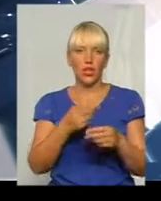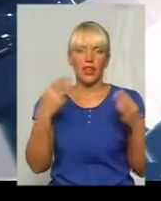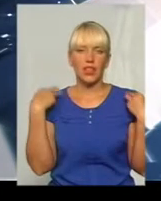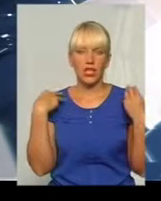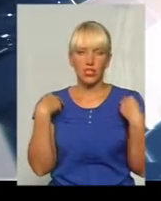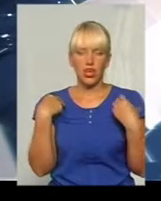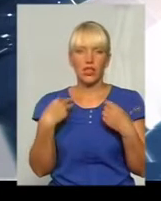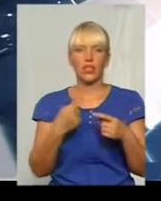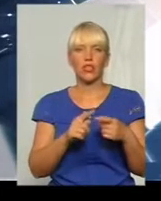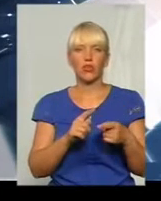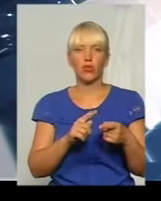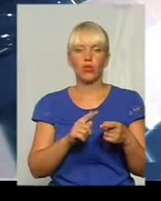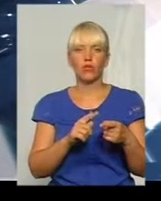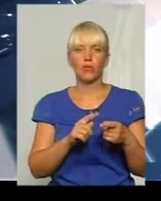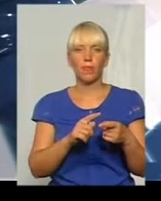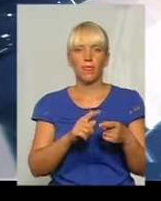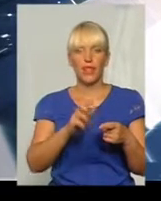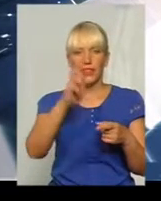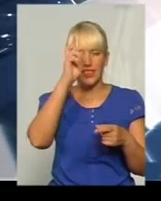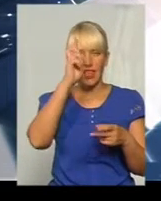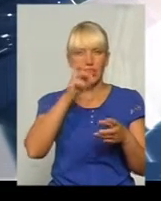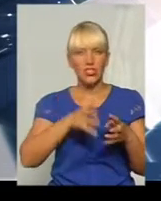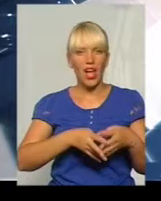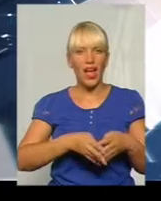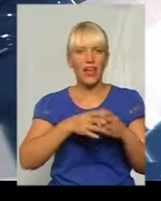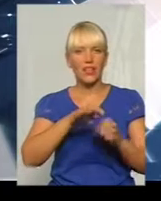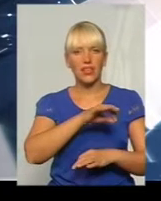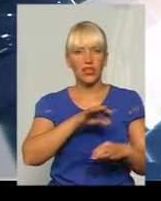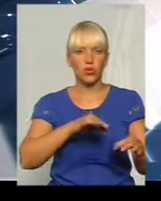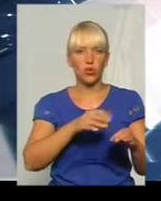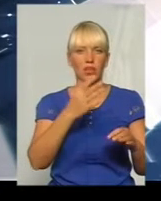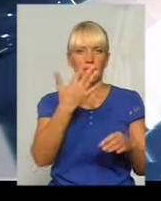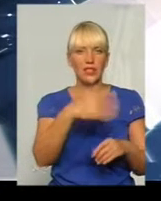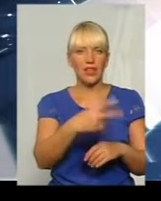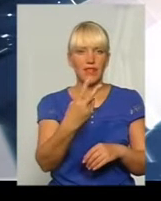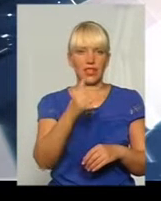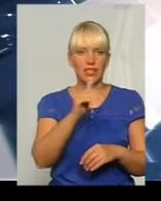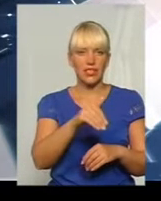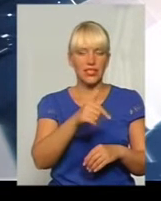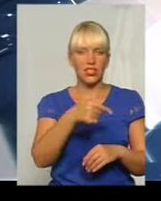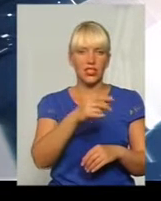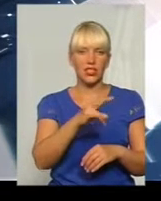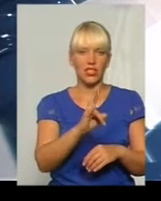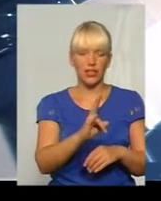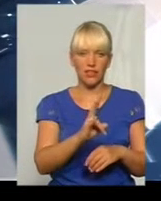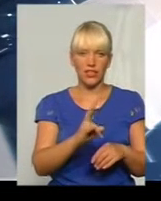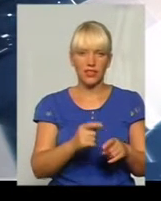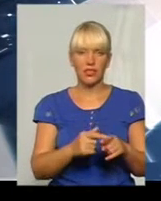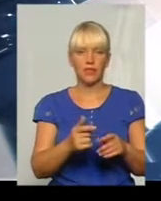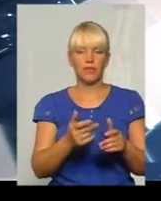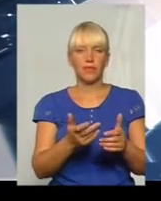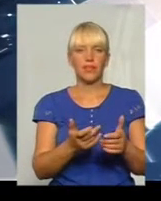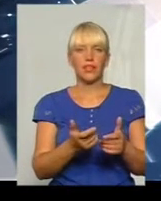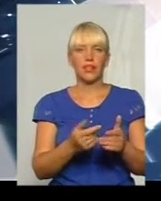інфраструктури інкримінують 52 тисячі гривень для хабаря.